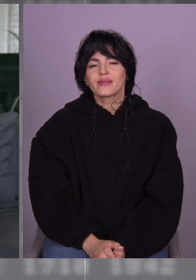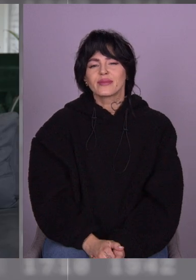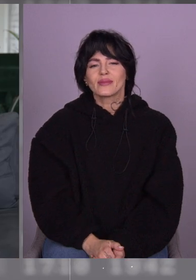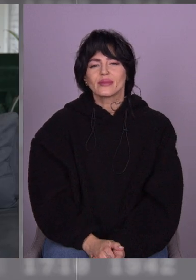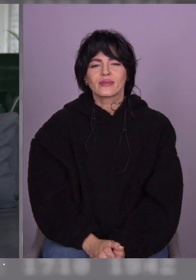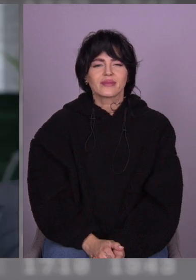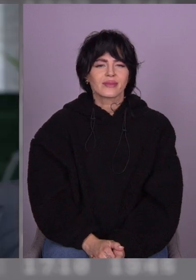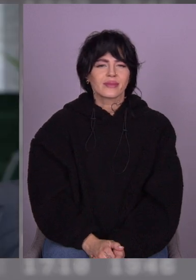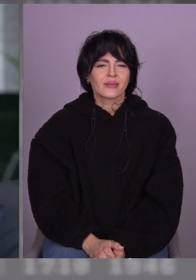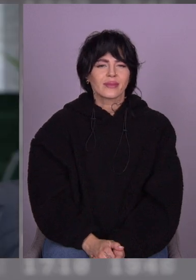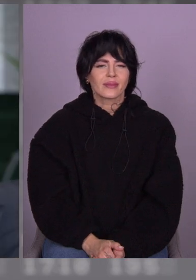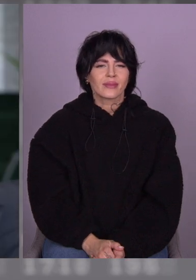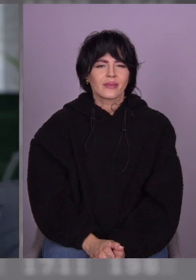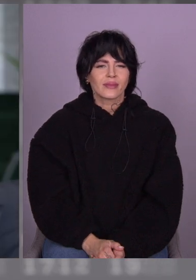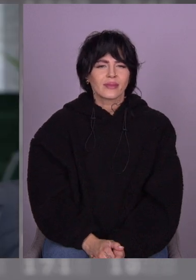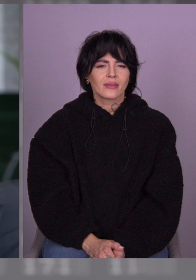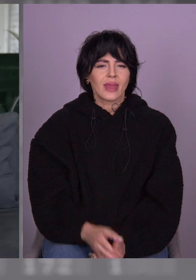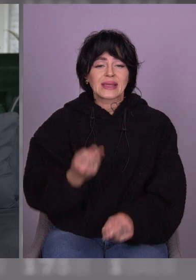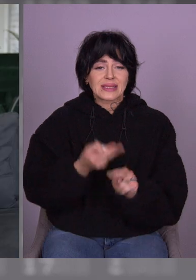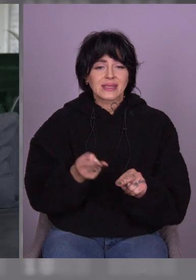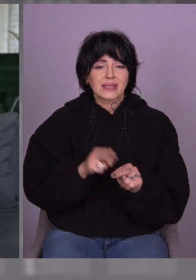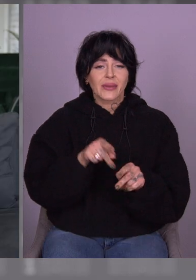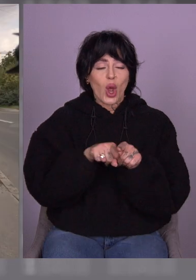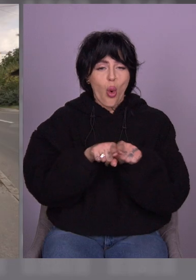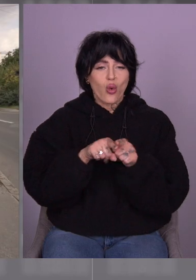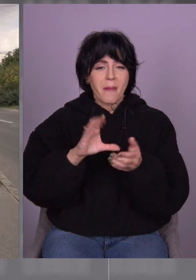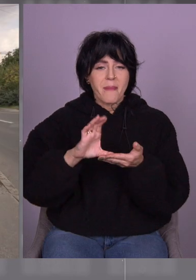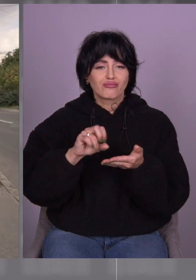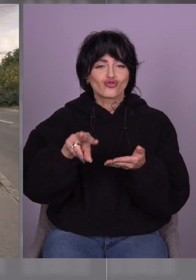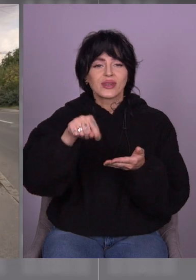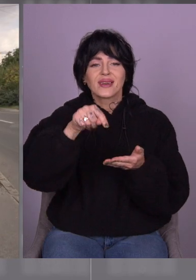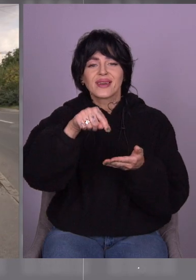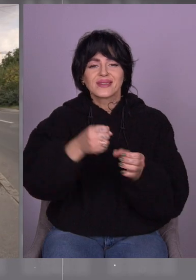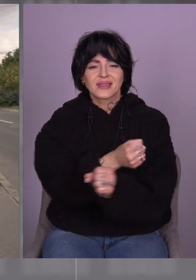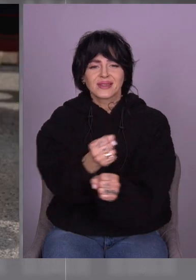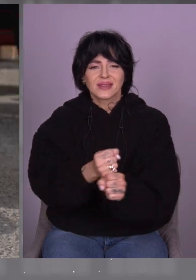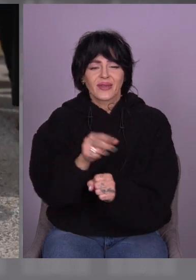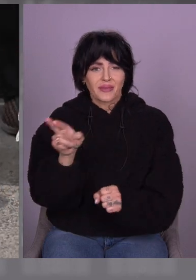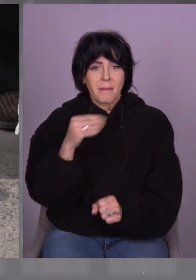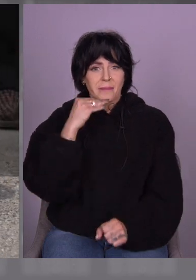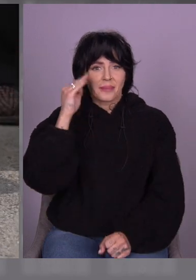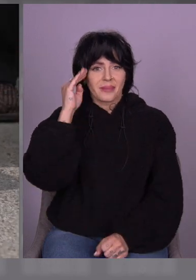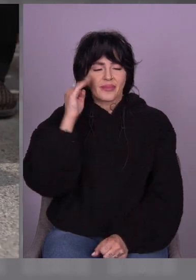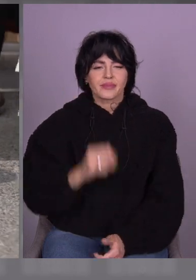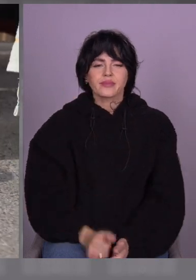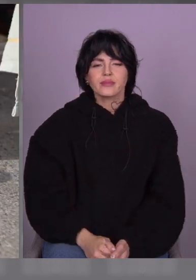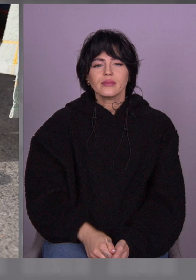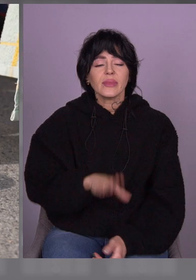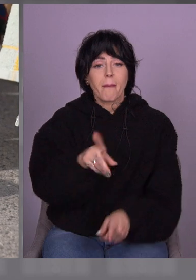Огірочки! Оце огірочки, які закрив мій тато. А що ви продаєте, скажіть, будь ласка? Помідор,